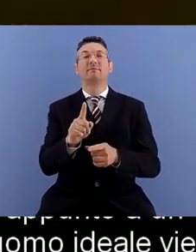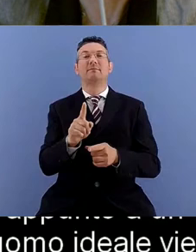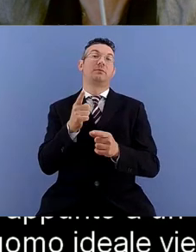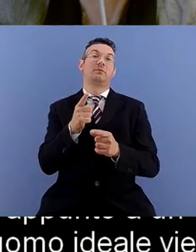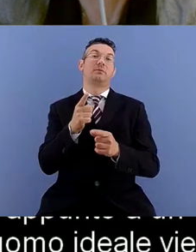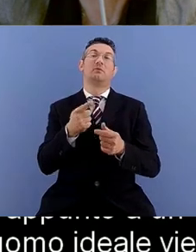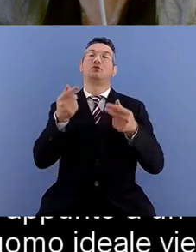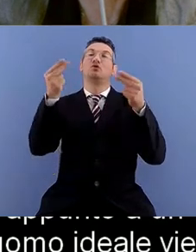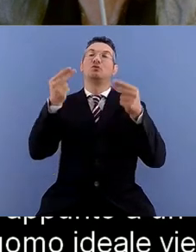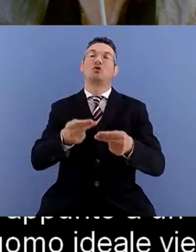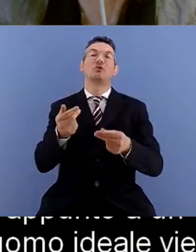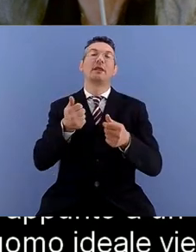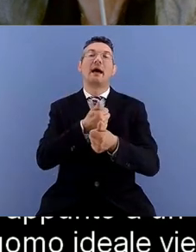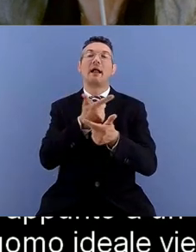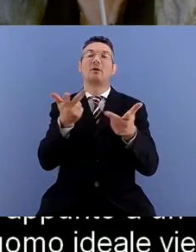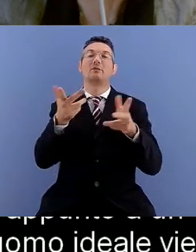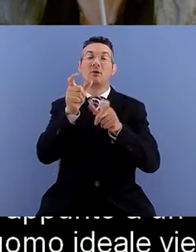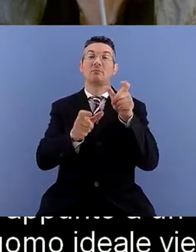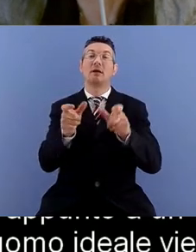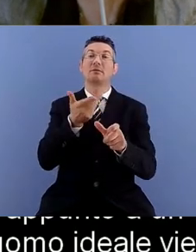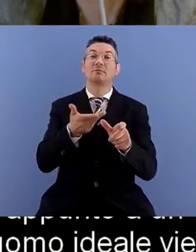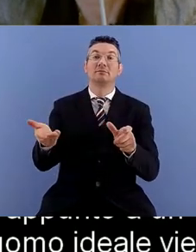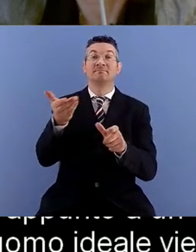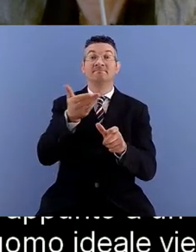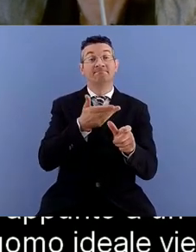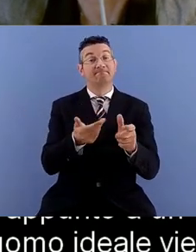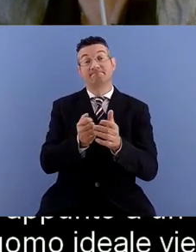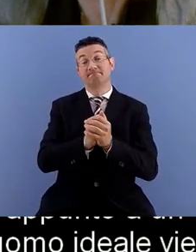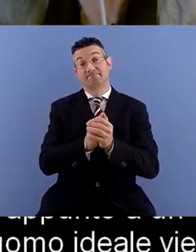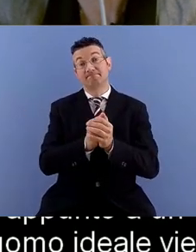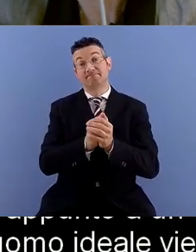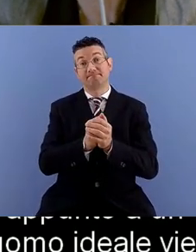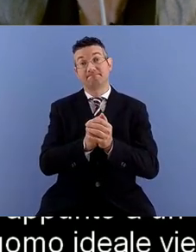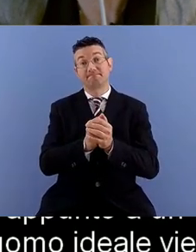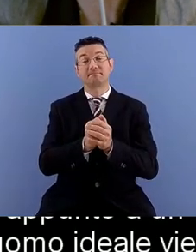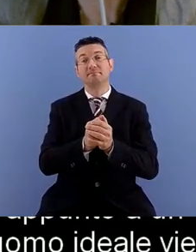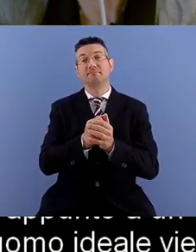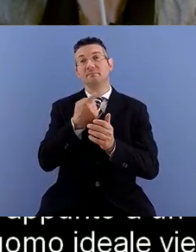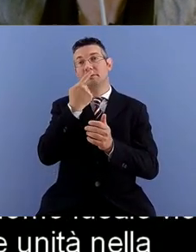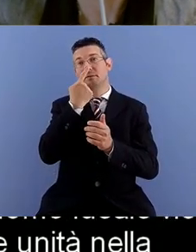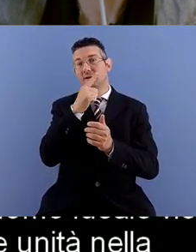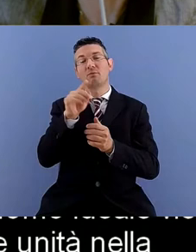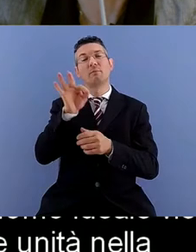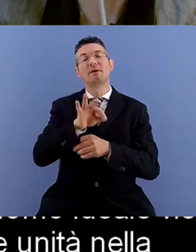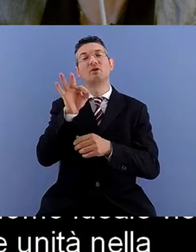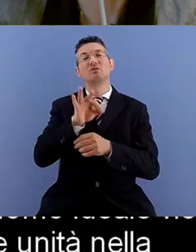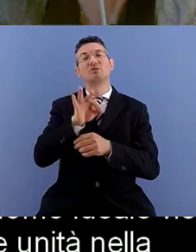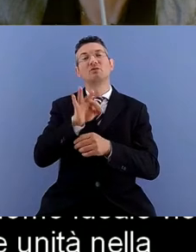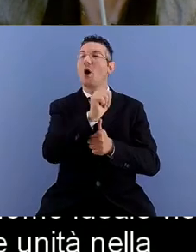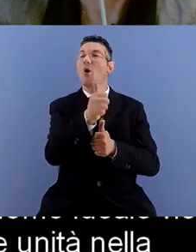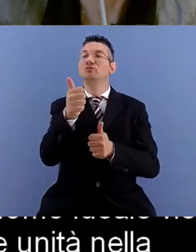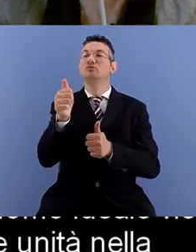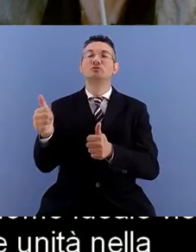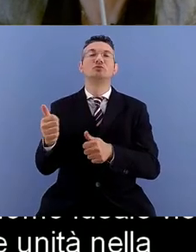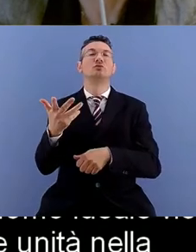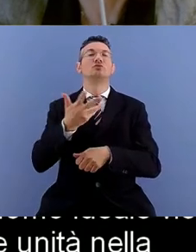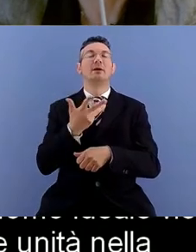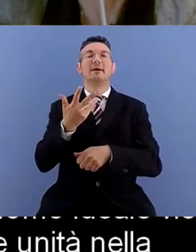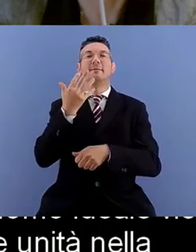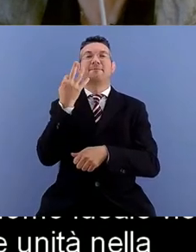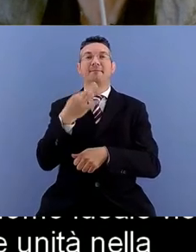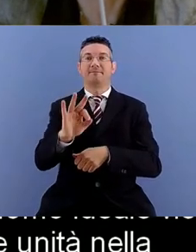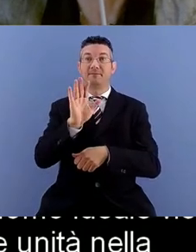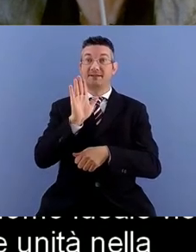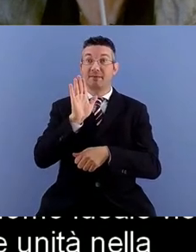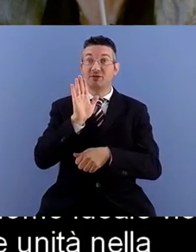raccoglie poche unità nella percentuale perché ognuno ha delle sue specificità specificità